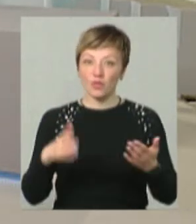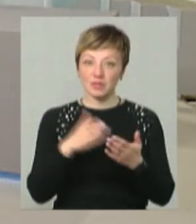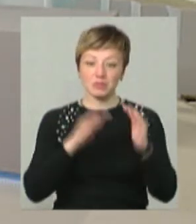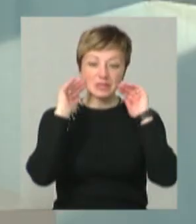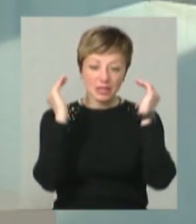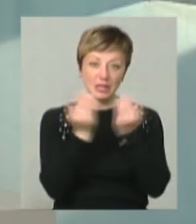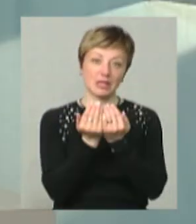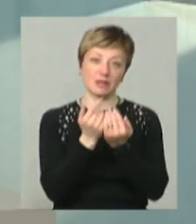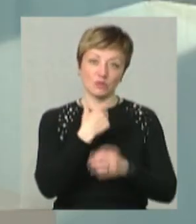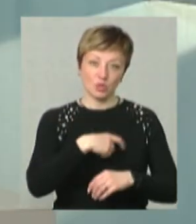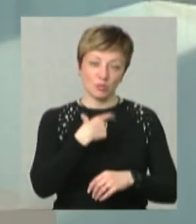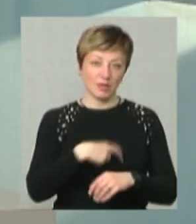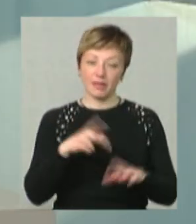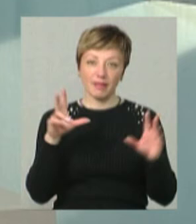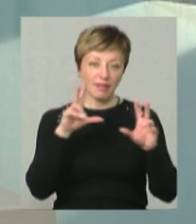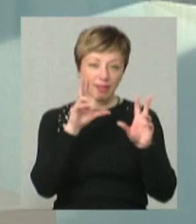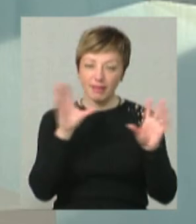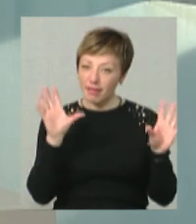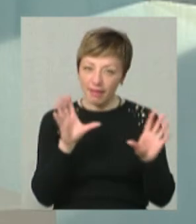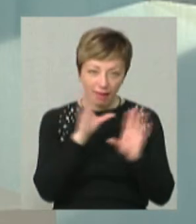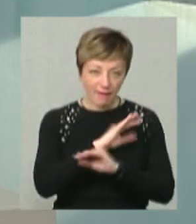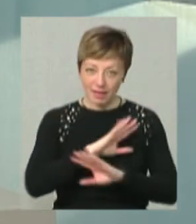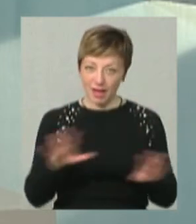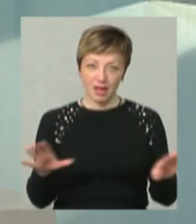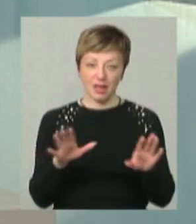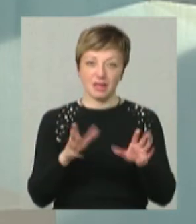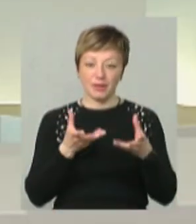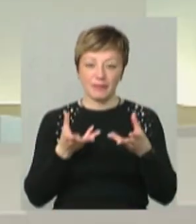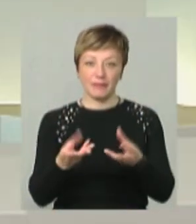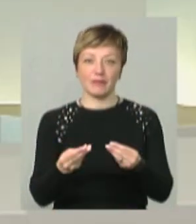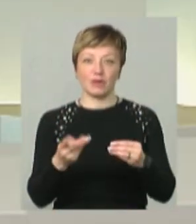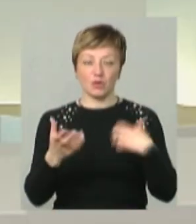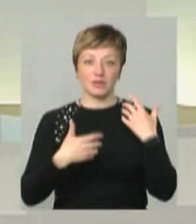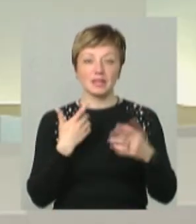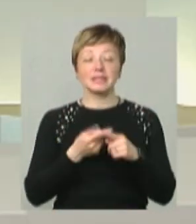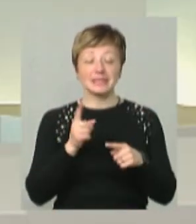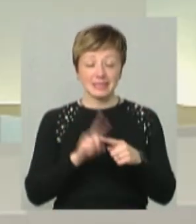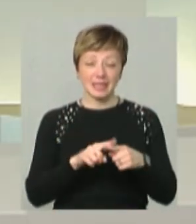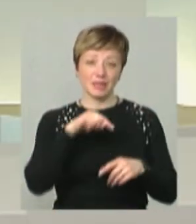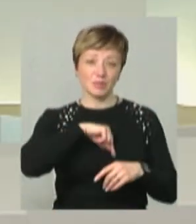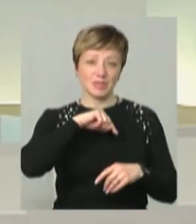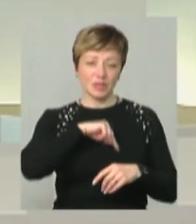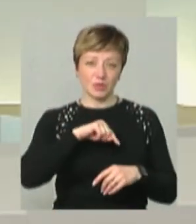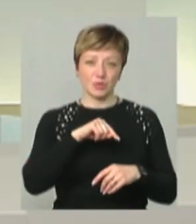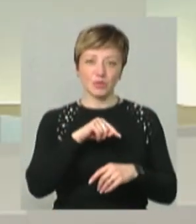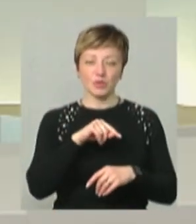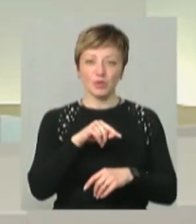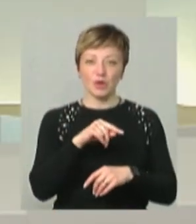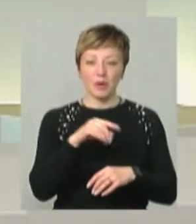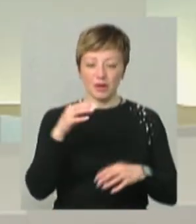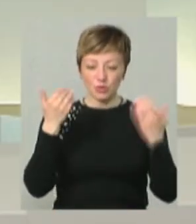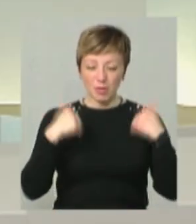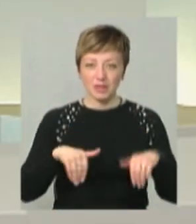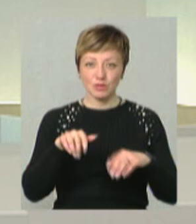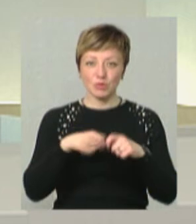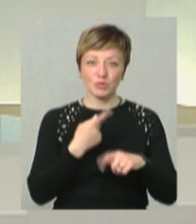в собі і не вдається взагалі її якось розборушити? Це знову йде від психосоматичних порушень, від цих